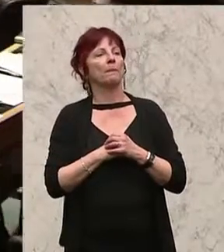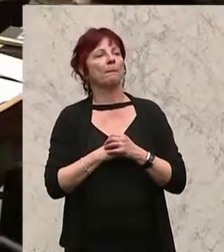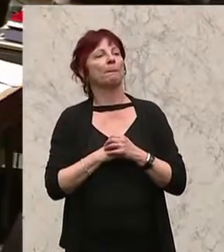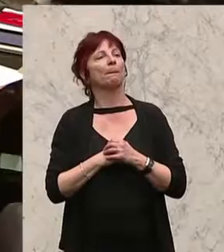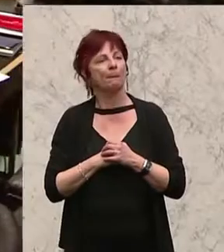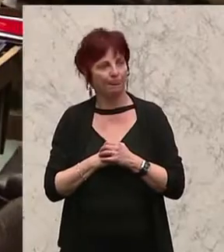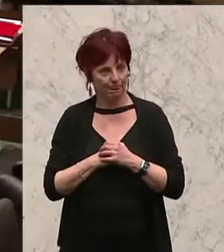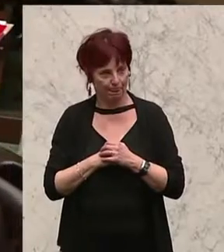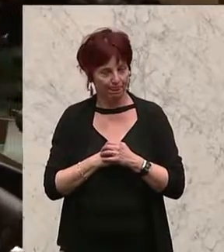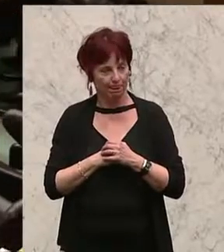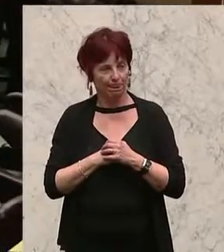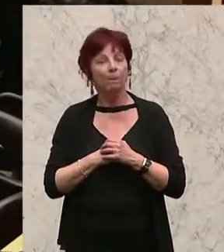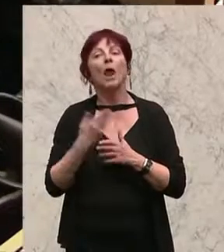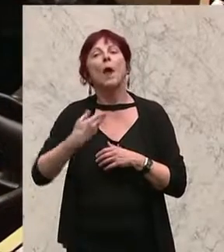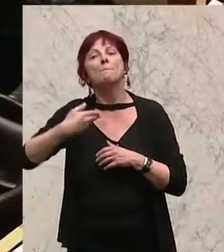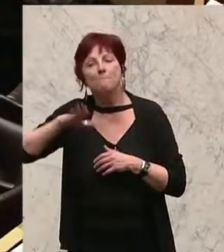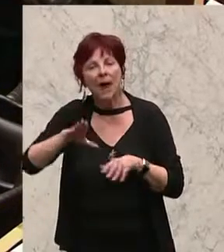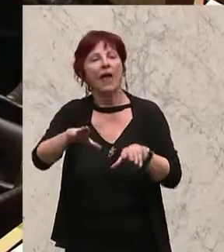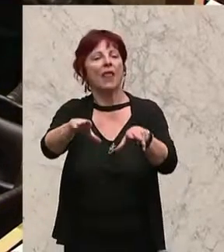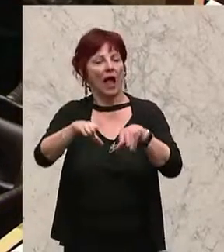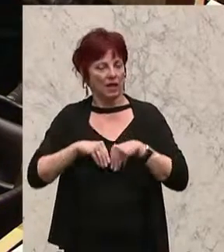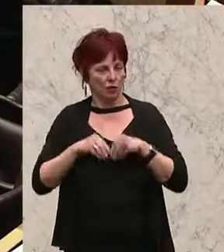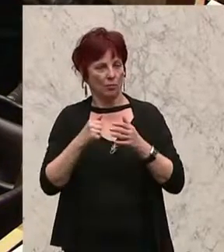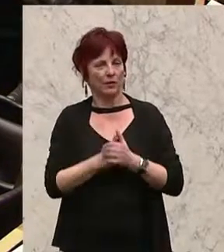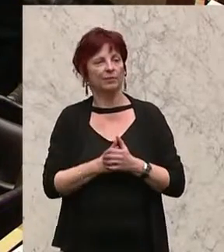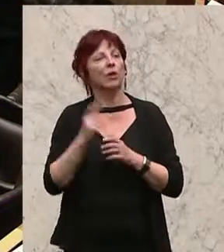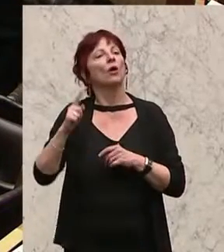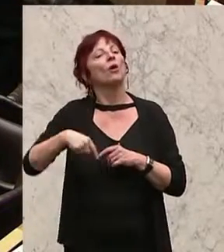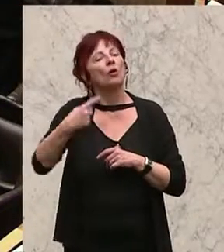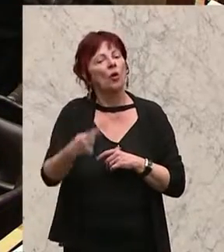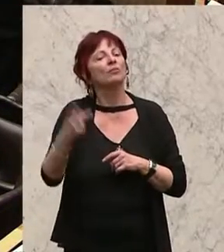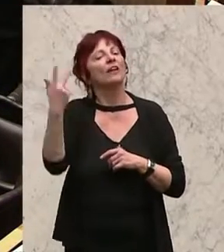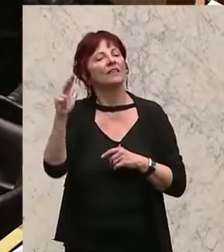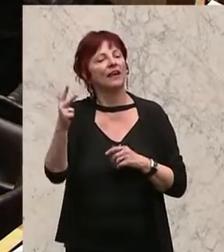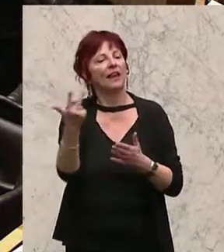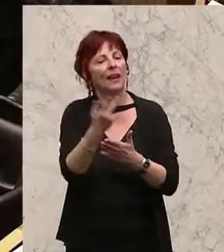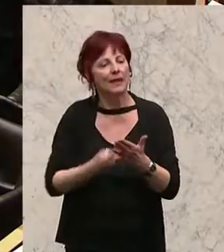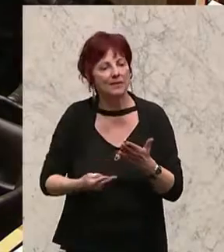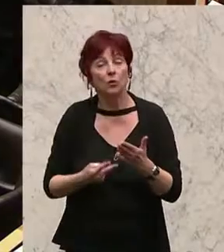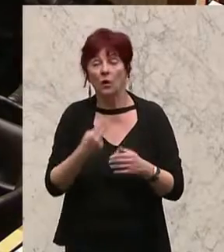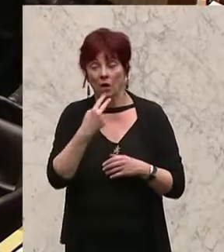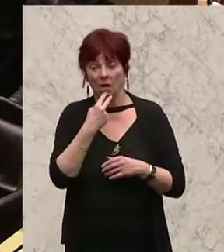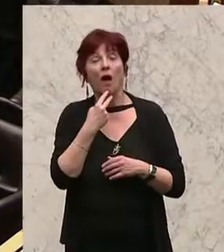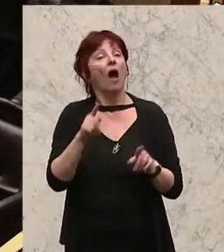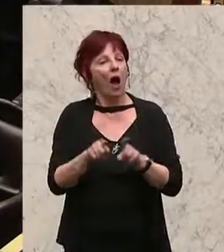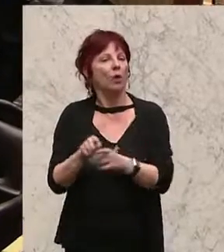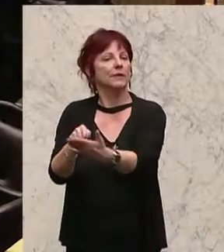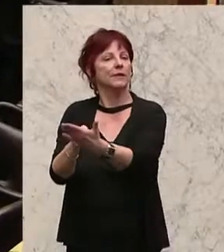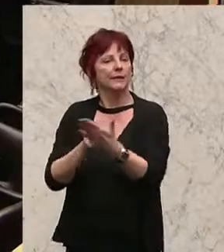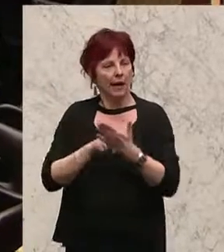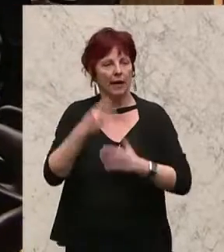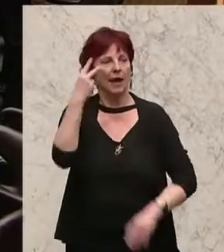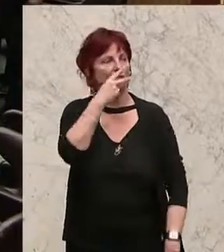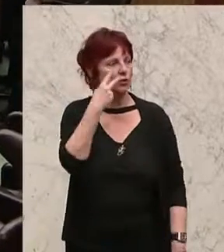Das ist mit Mehrheit so angenommen. Wir kommen sogleich zur dritten Lesung. Bitte auch hier um ein entsprechendes Zeichen bei